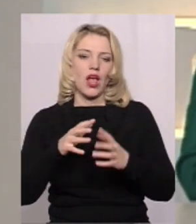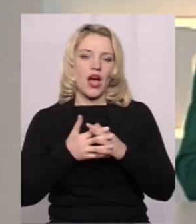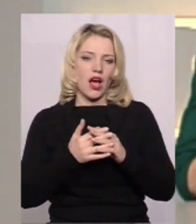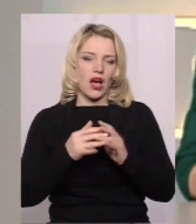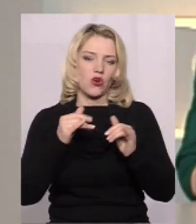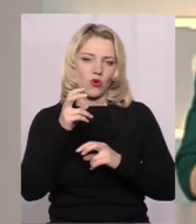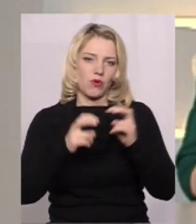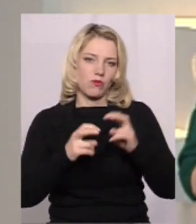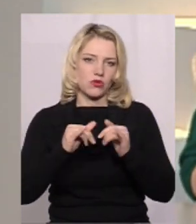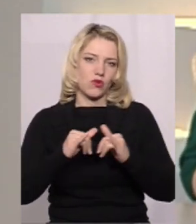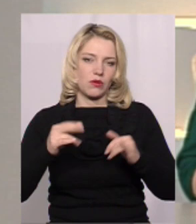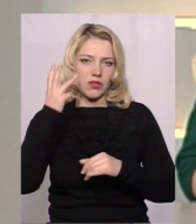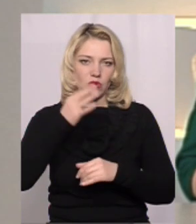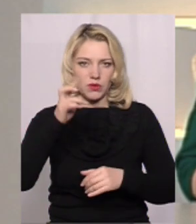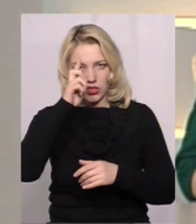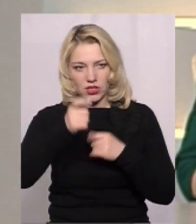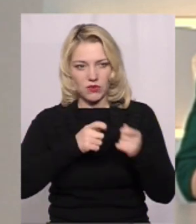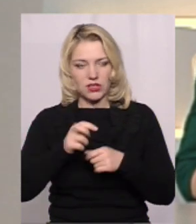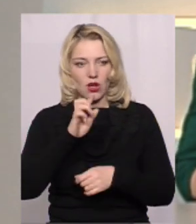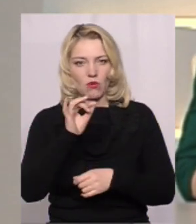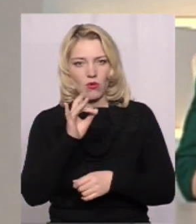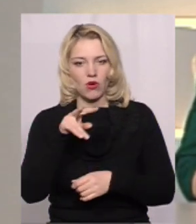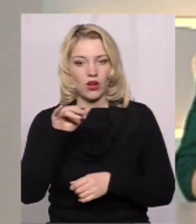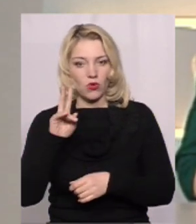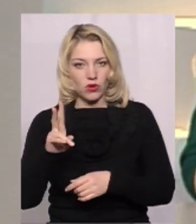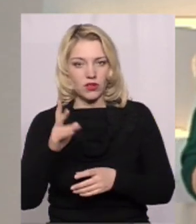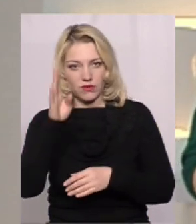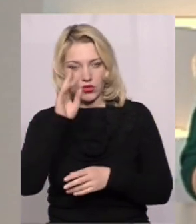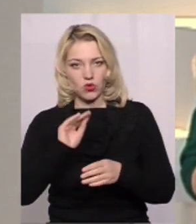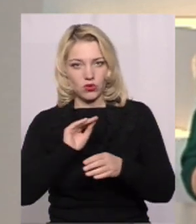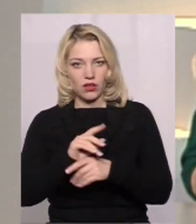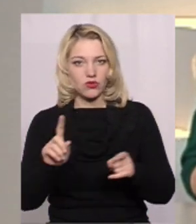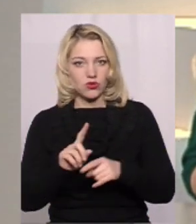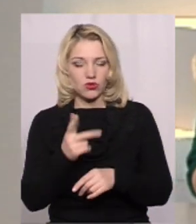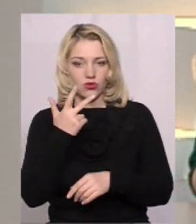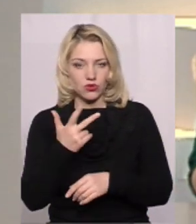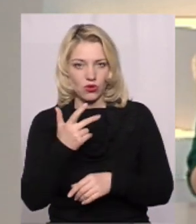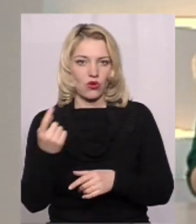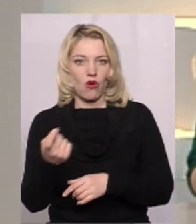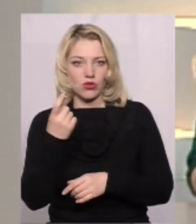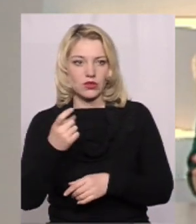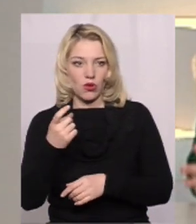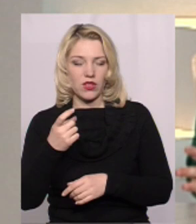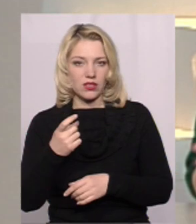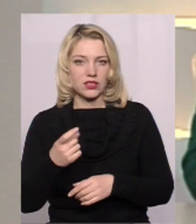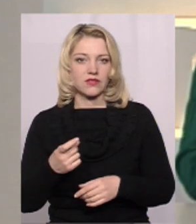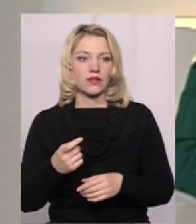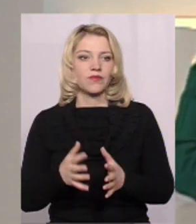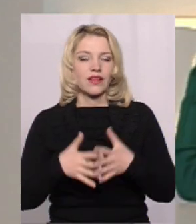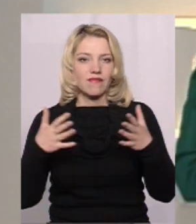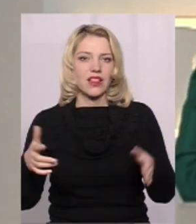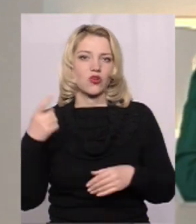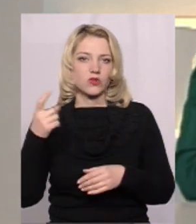розвитку Хмельницької обласної державної адміністрації Василь Борилюк Він додав, що із трьох великих